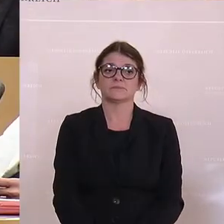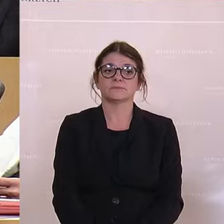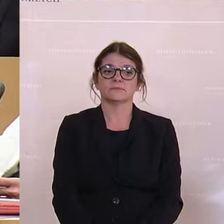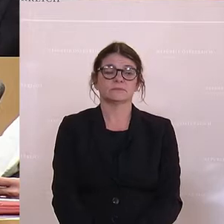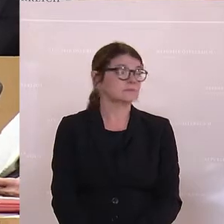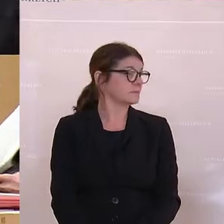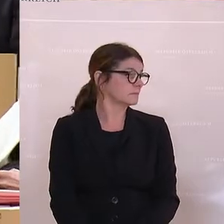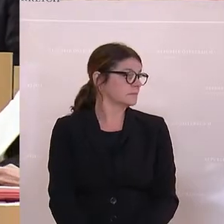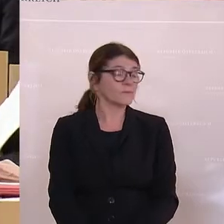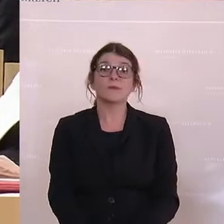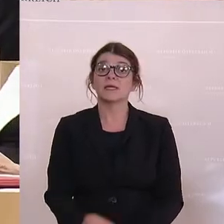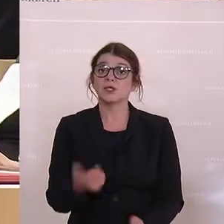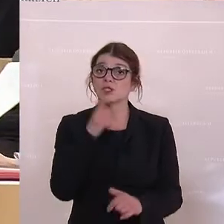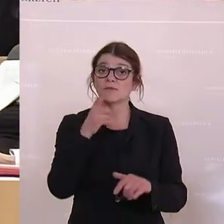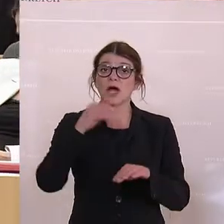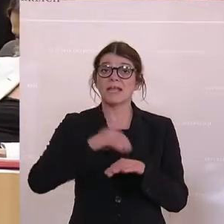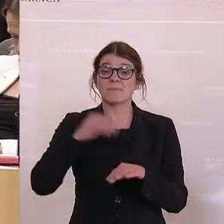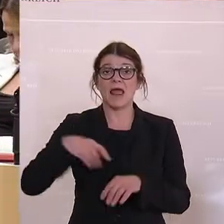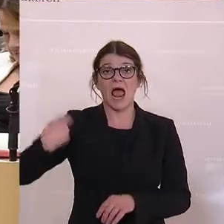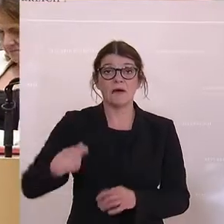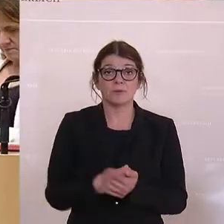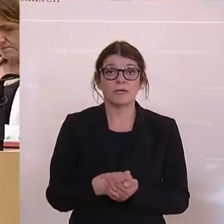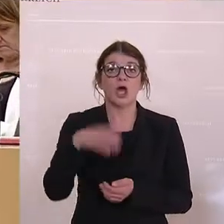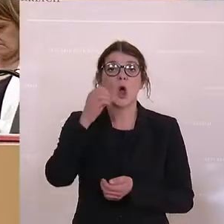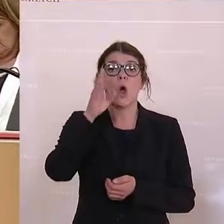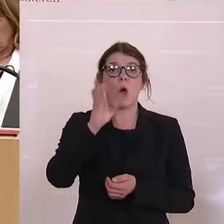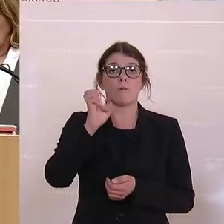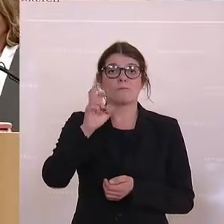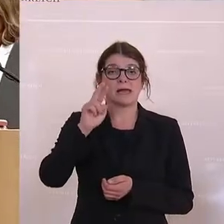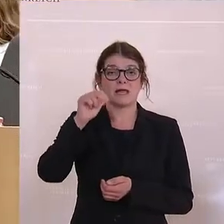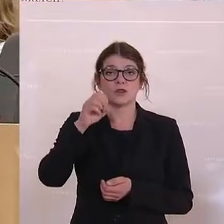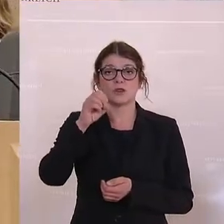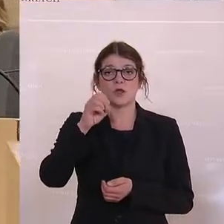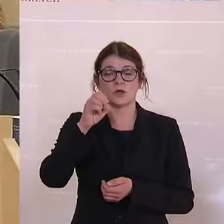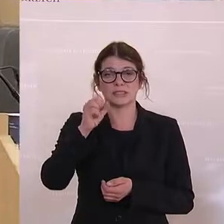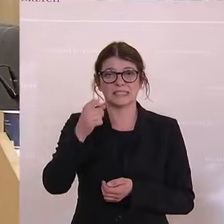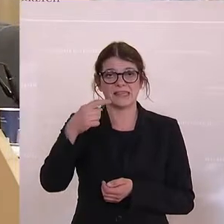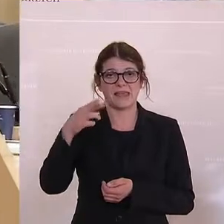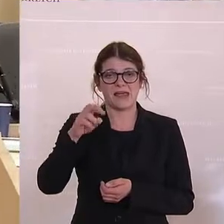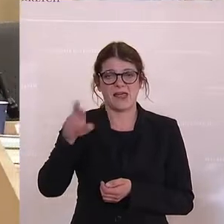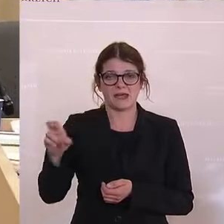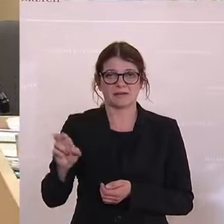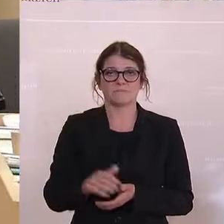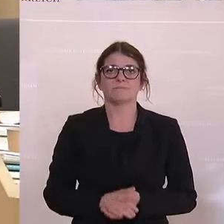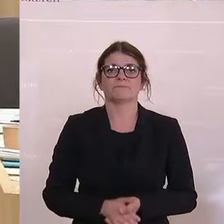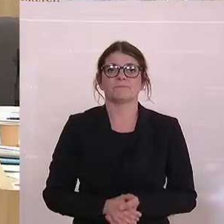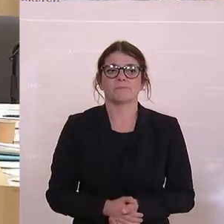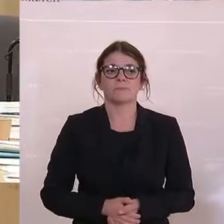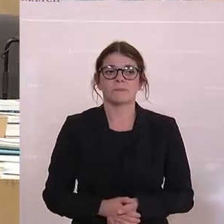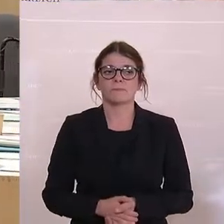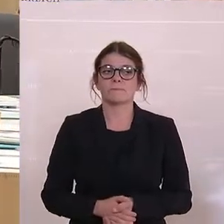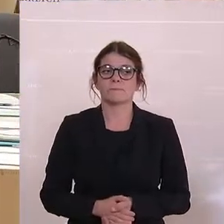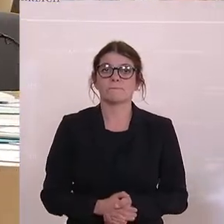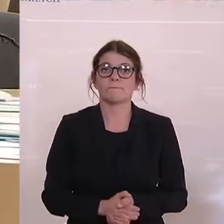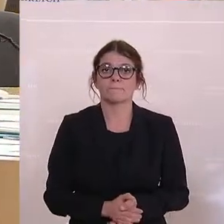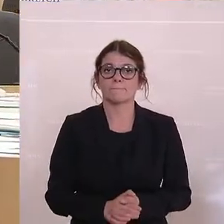Das Budget zeugt nicht vor einem sorgsamen Umgang mit Steuergeld. Die enorme Steigerung der Staatsschulden ist unverantwortlich, sagt die